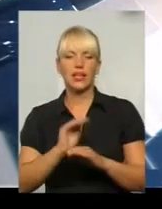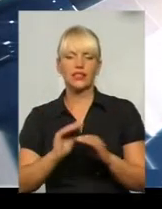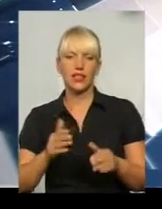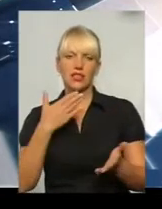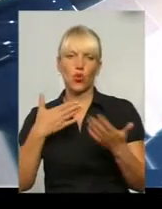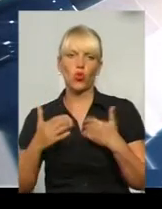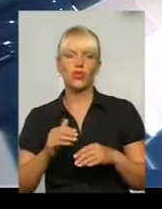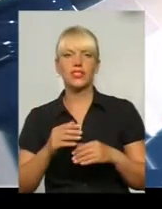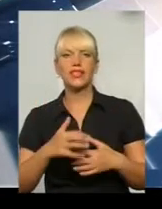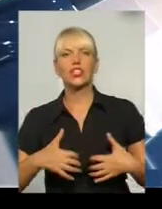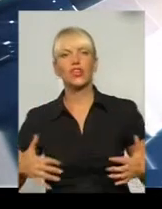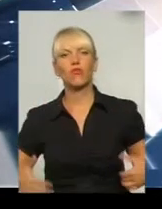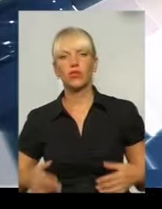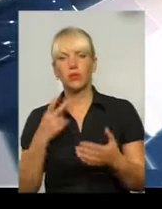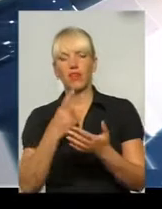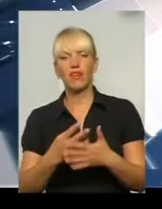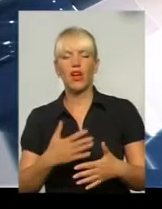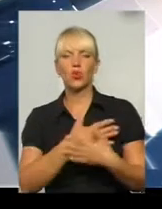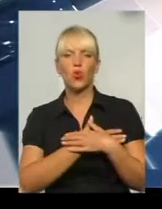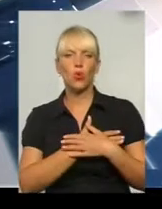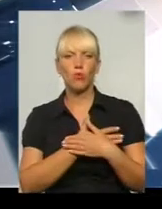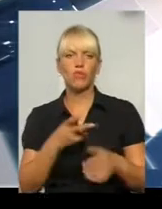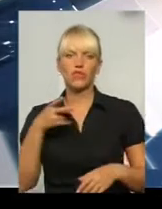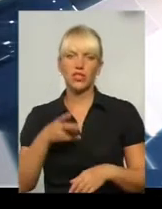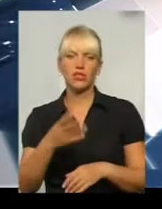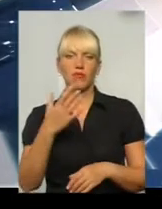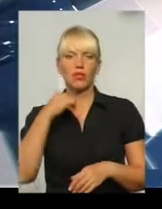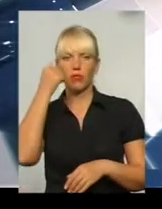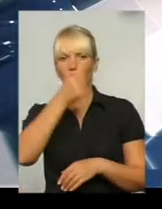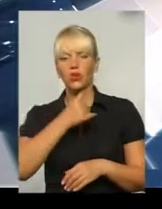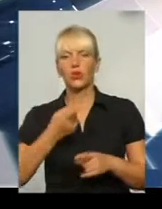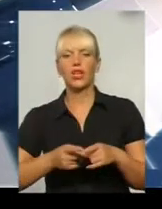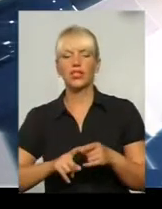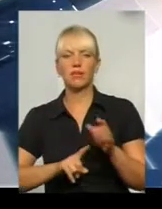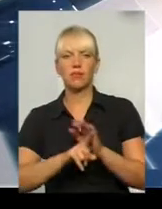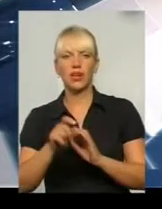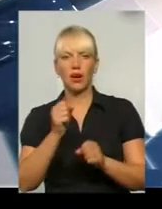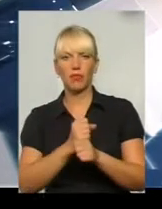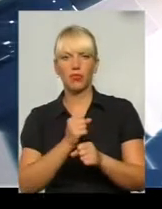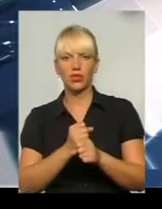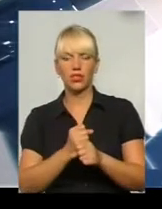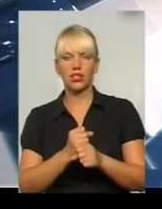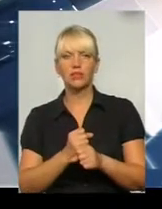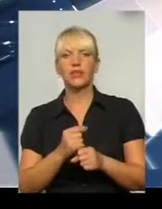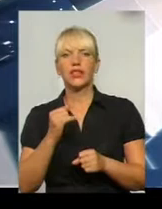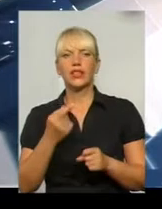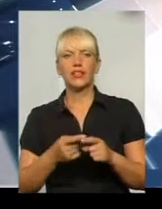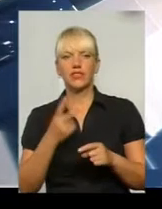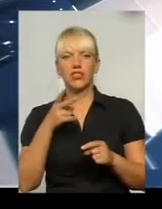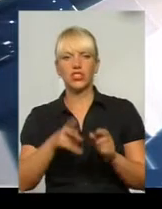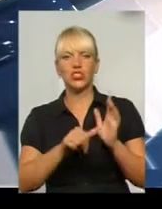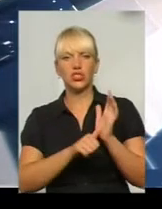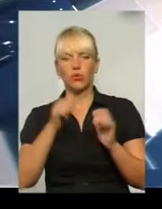животним, проявляють любов. І до 2005 року на цей роботи приюз, до 2006 року